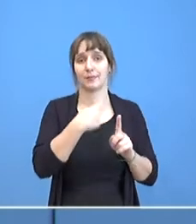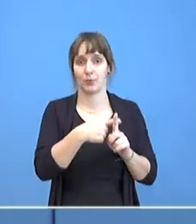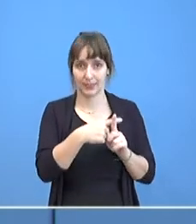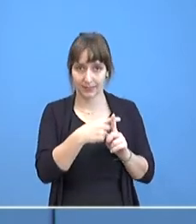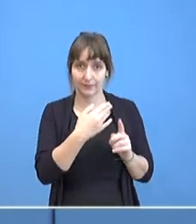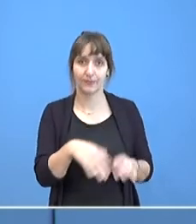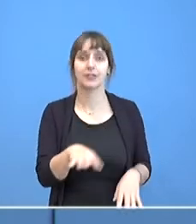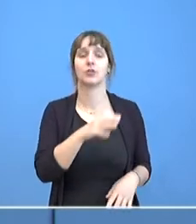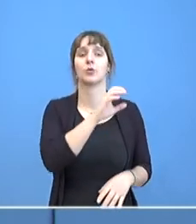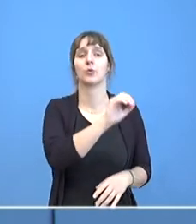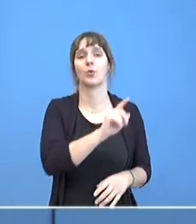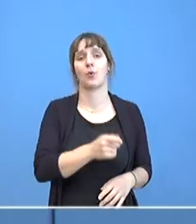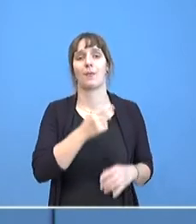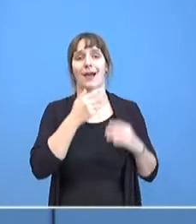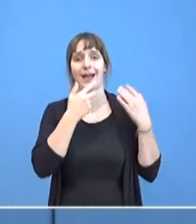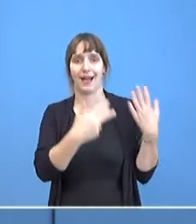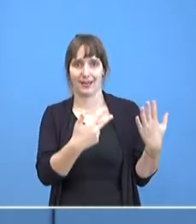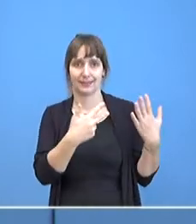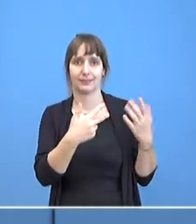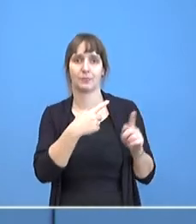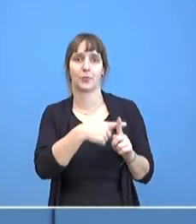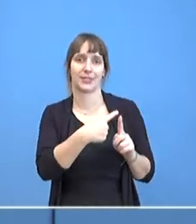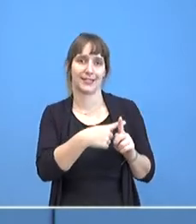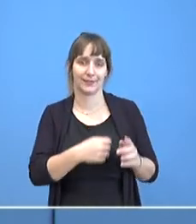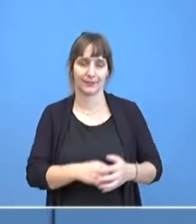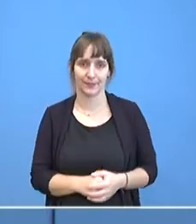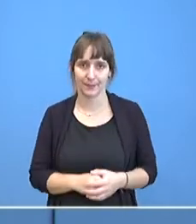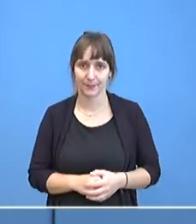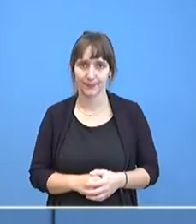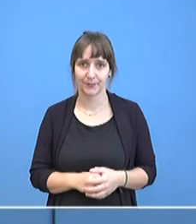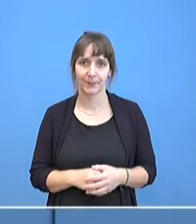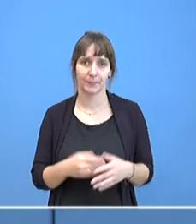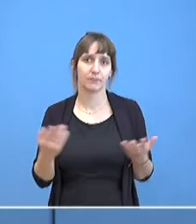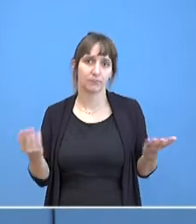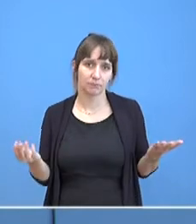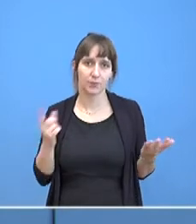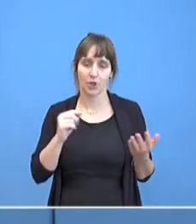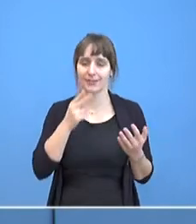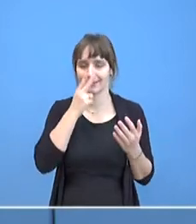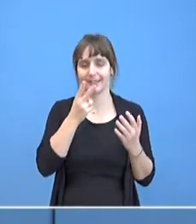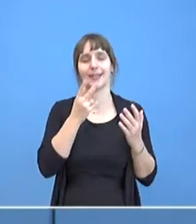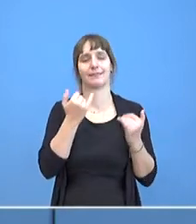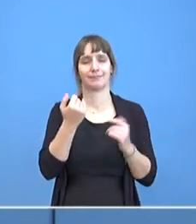0,8. Also man sieht also, das ist angestiegen.